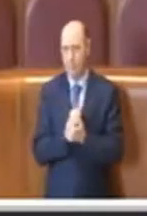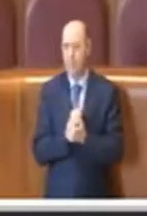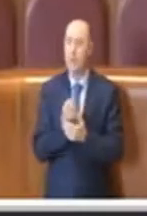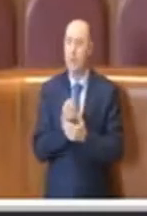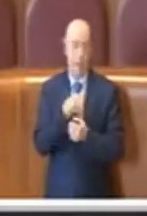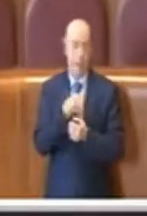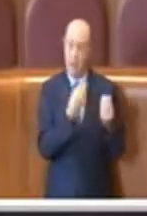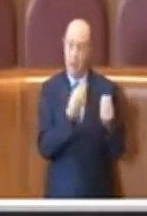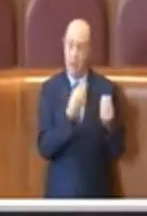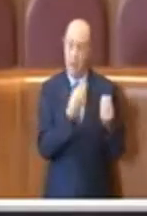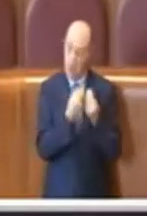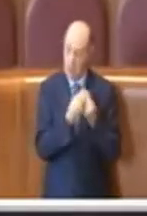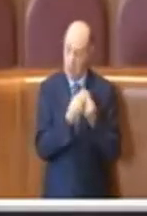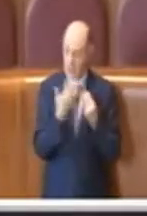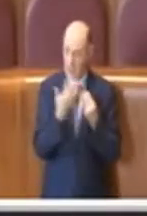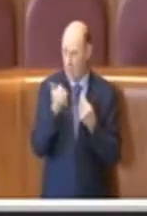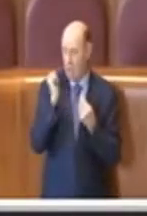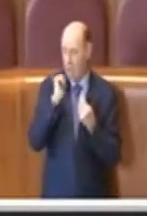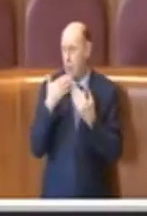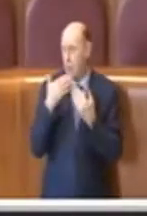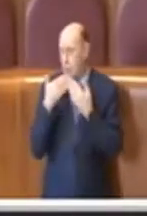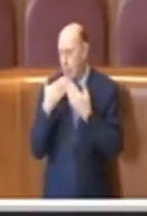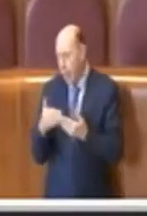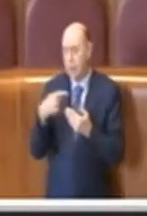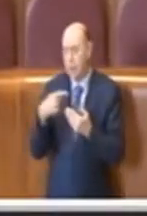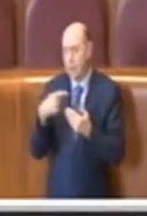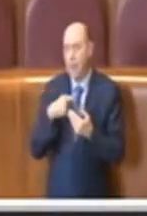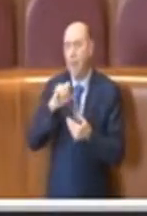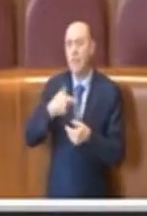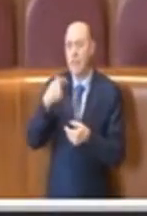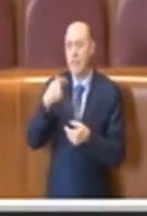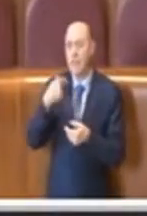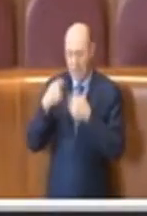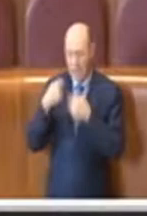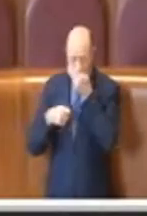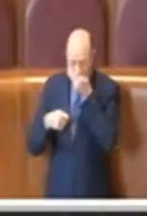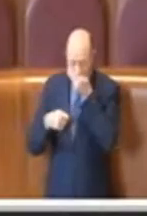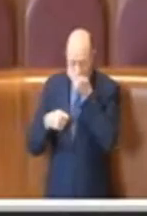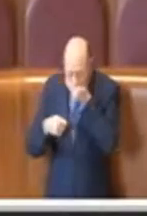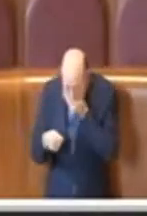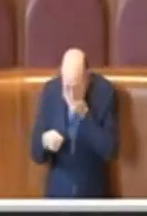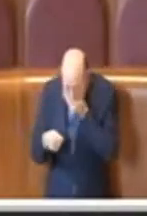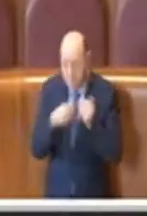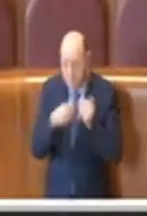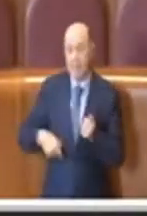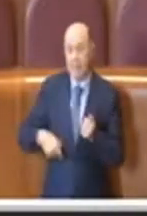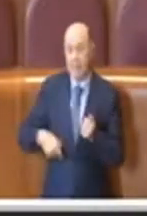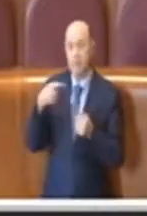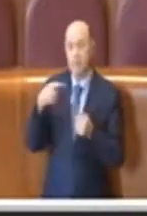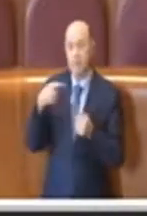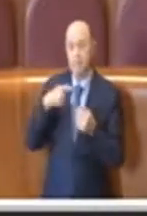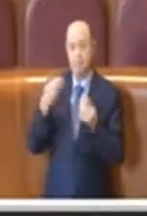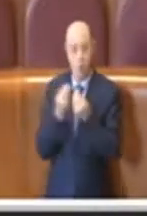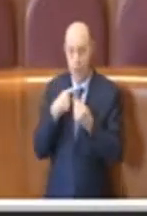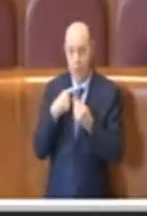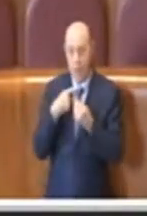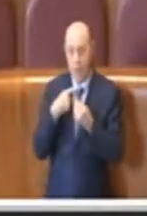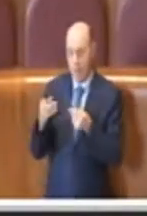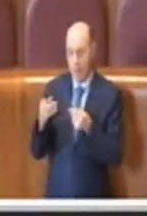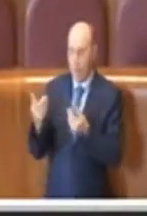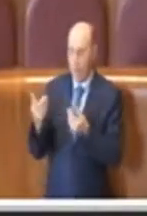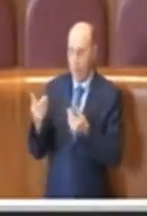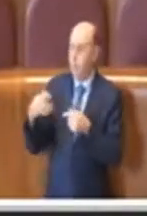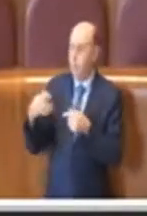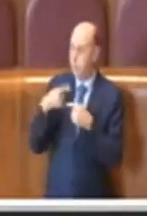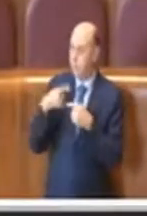miei colleghi, ringrazio con l'occasione il Vice Sindaco e i colleghi dell'opposizione, con cui si è portato